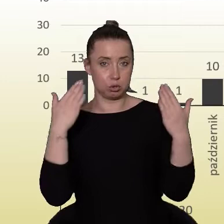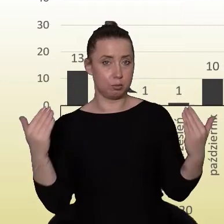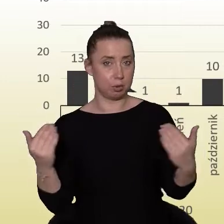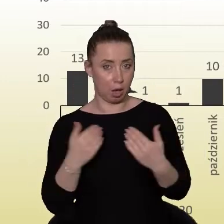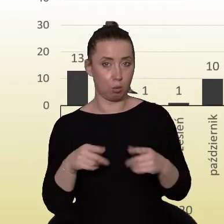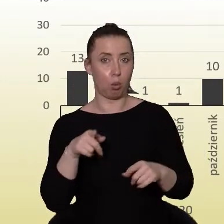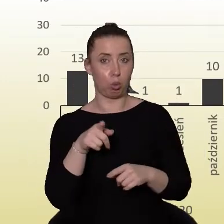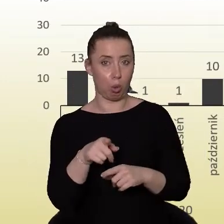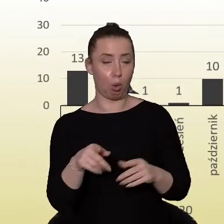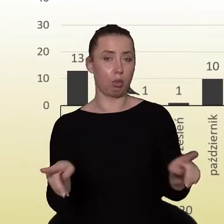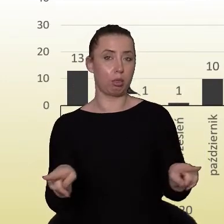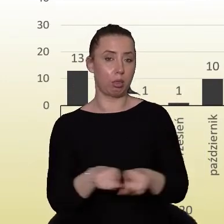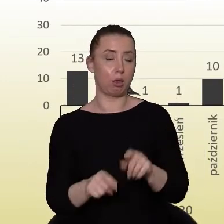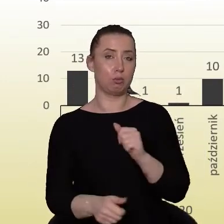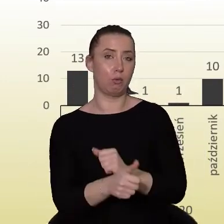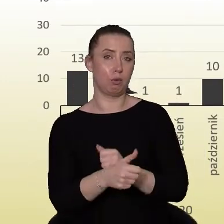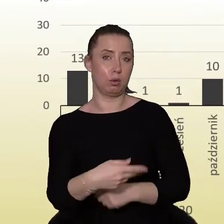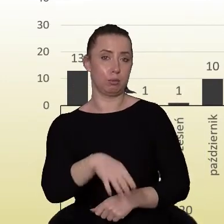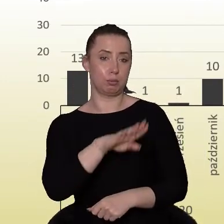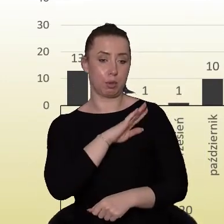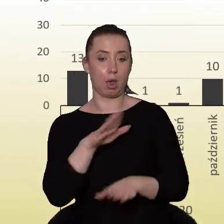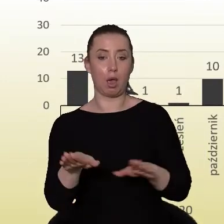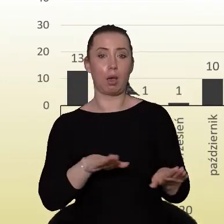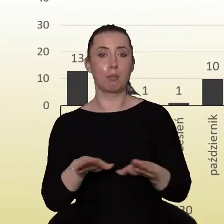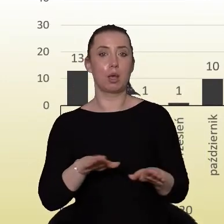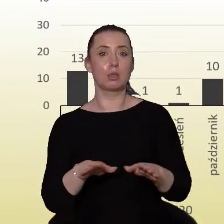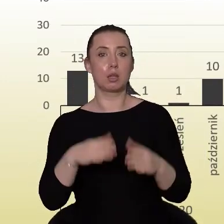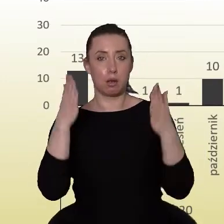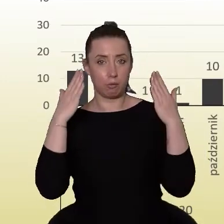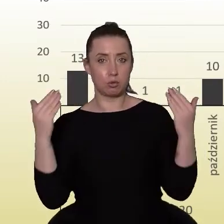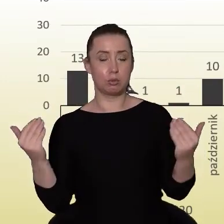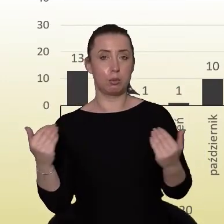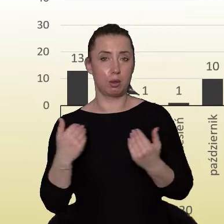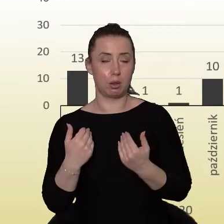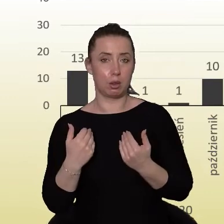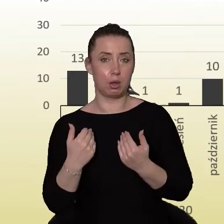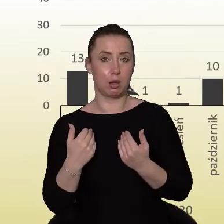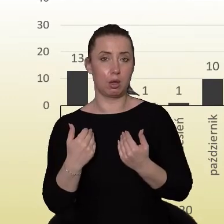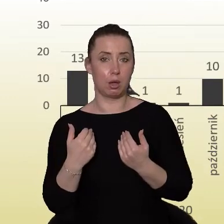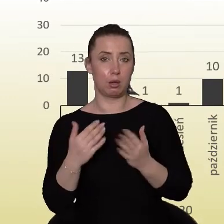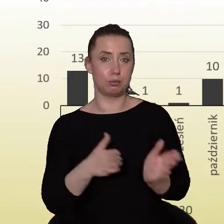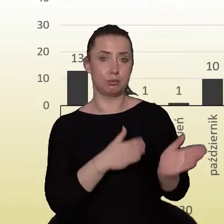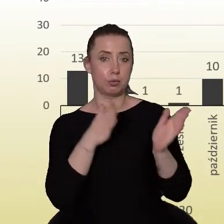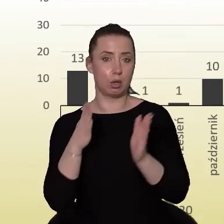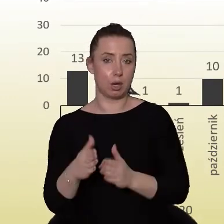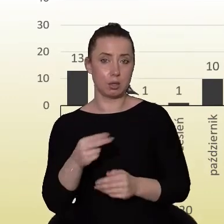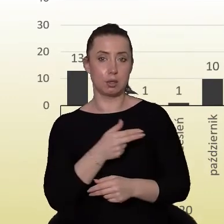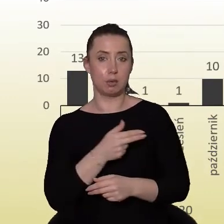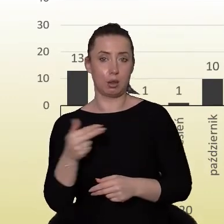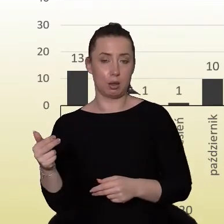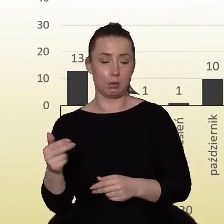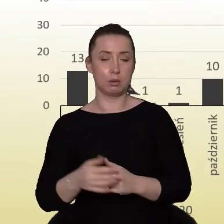zgonem. Miejsca w szpitalach, ten wątek kolejny dotyczący